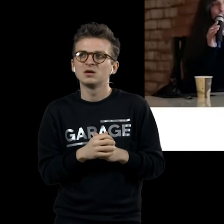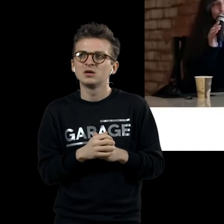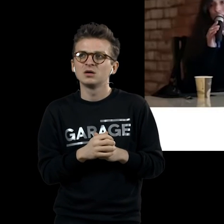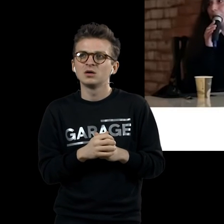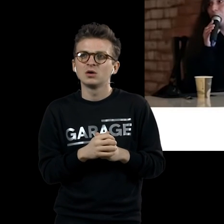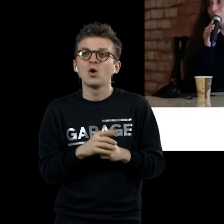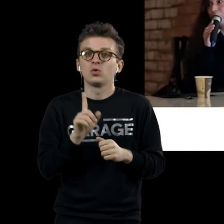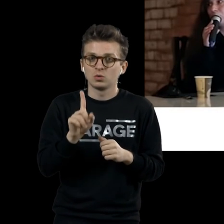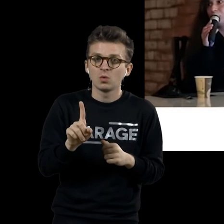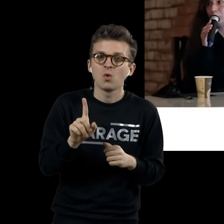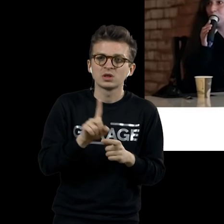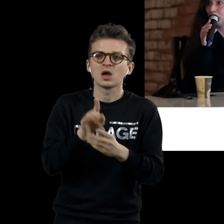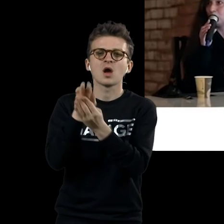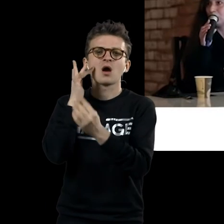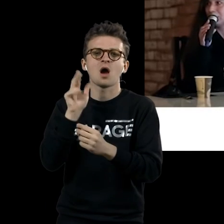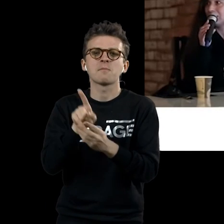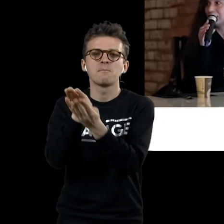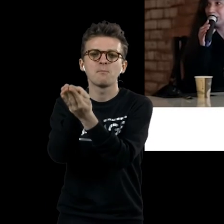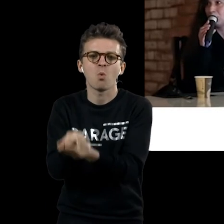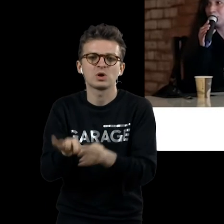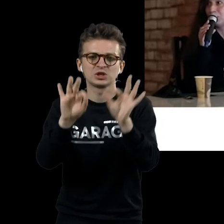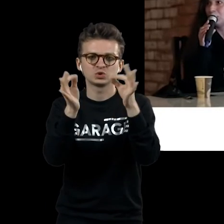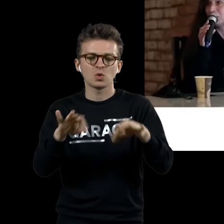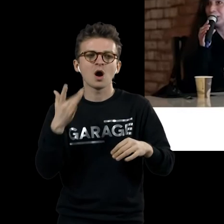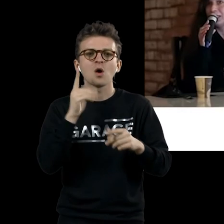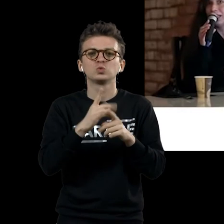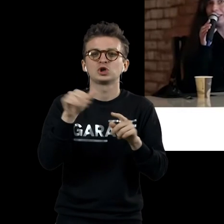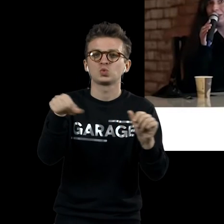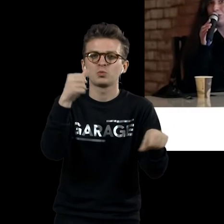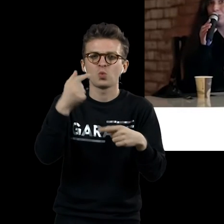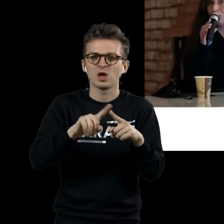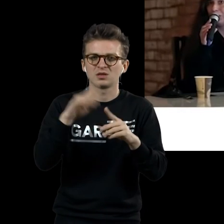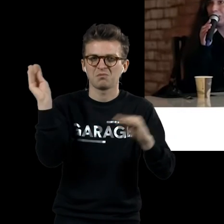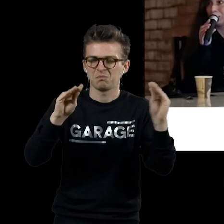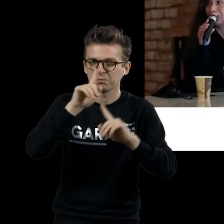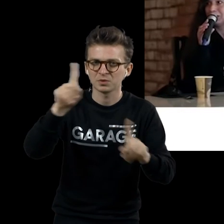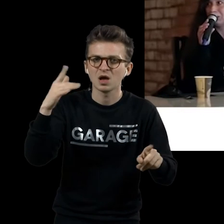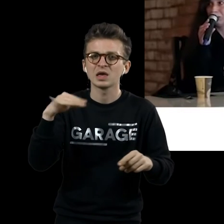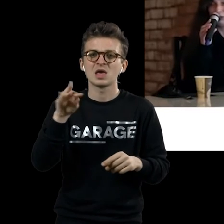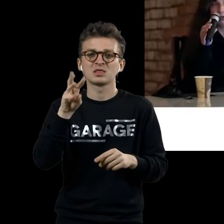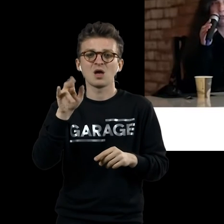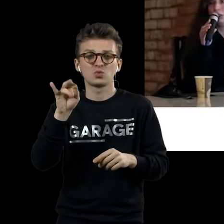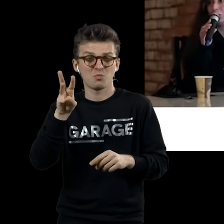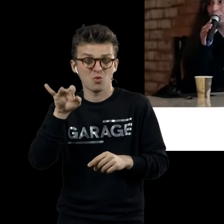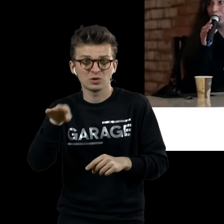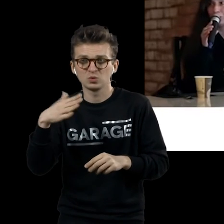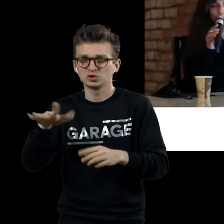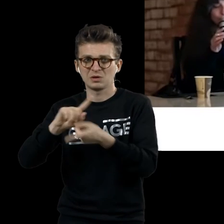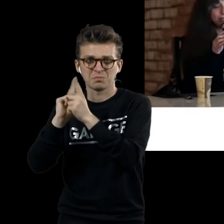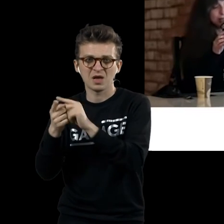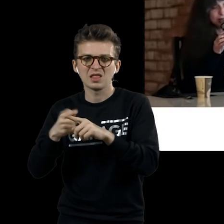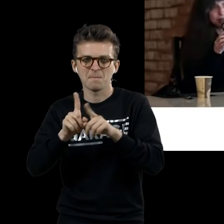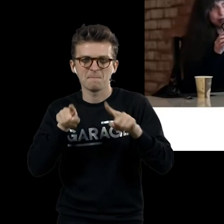Но, собственно говоря, это такие похороны искусства. И скульптура у нас стала набором муляжей. И натюрморт у нас превратился вот в этот вот пыточный